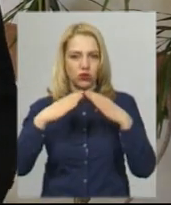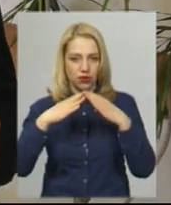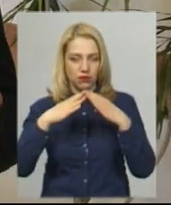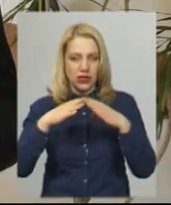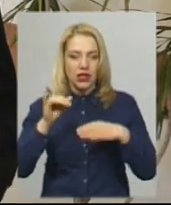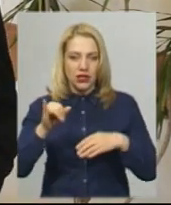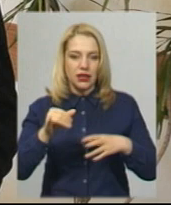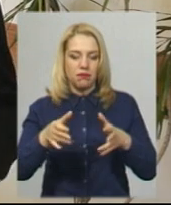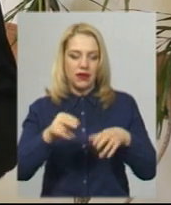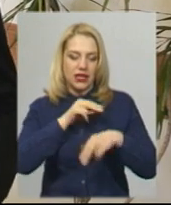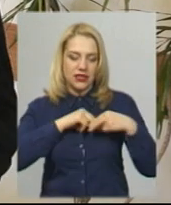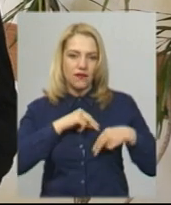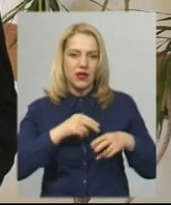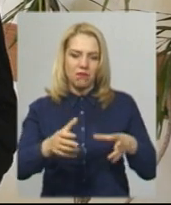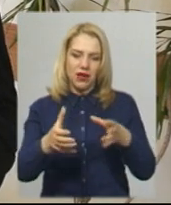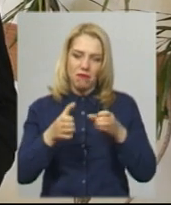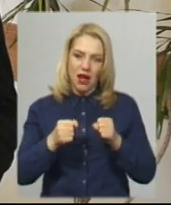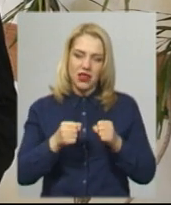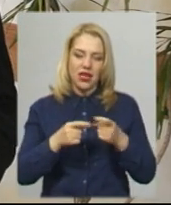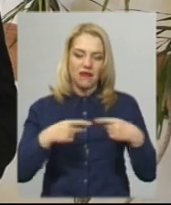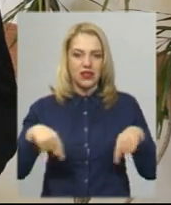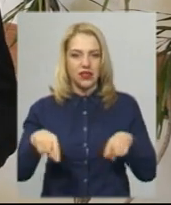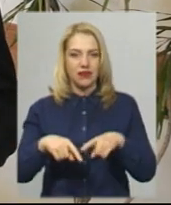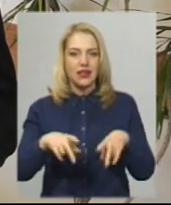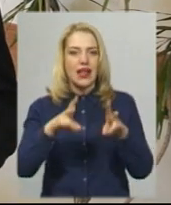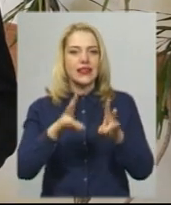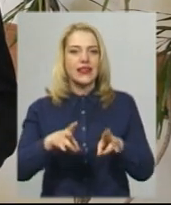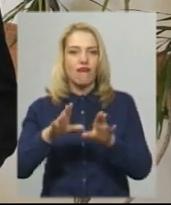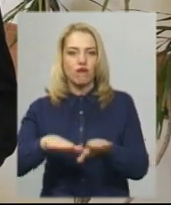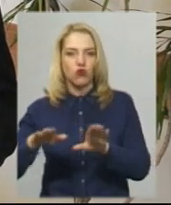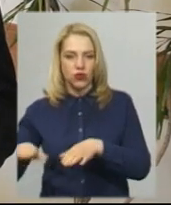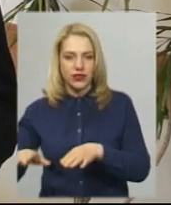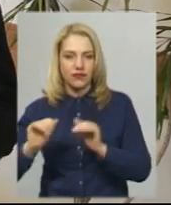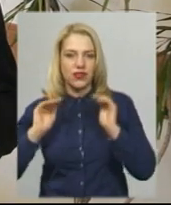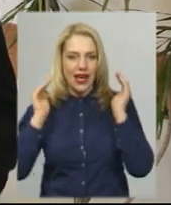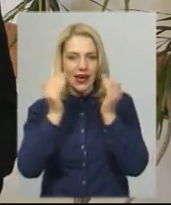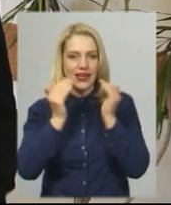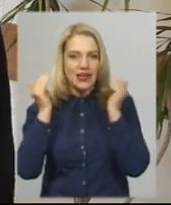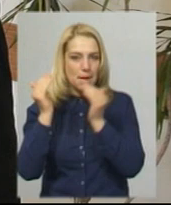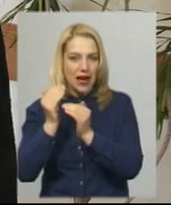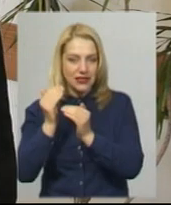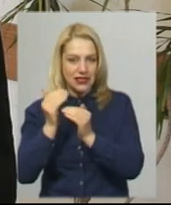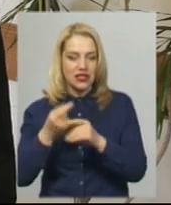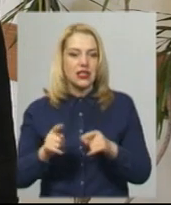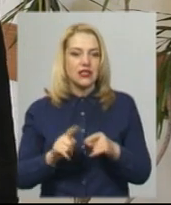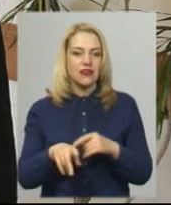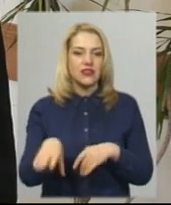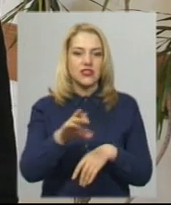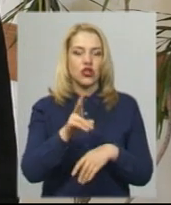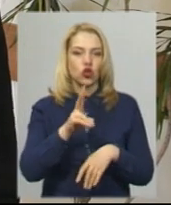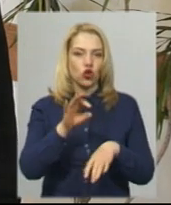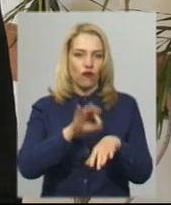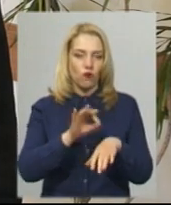приймальних відділень, травмпунктів, реанімацій. Наступних, кого ми протестували, ми протестували всіх хворих на